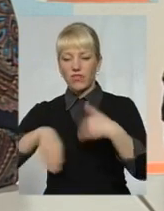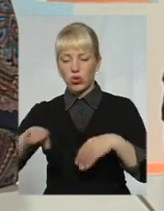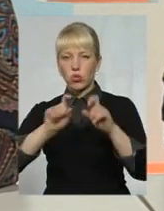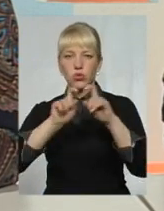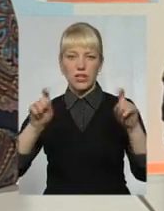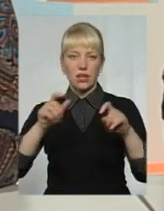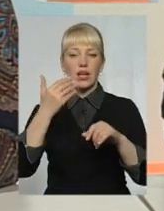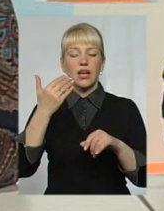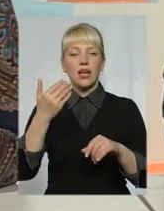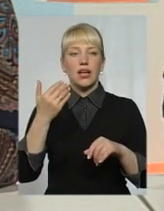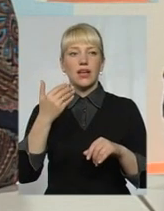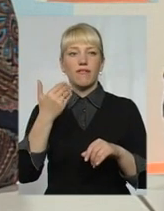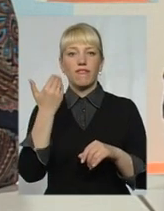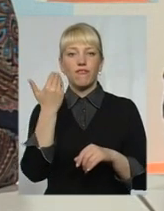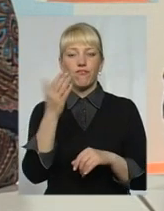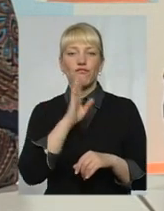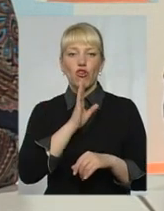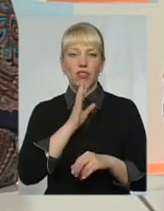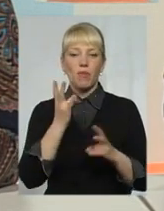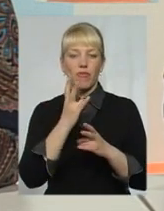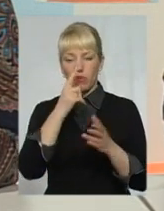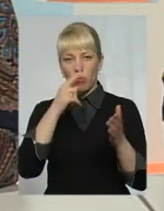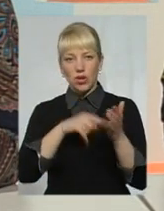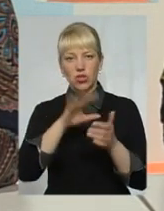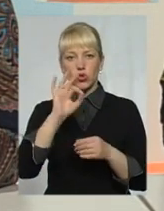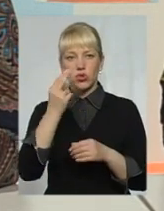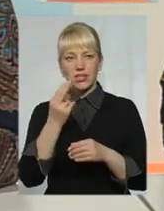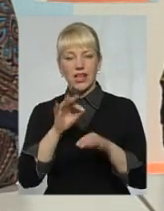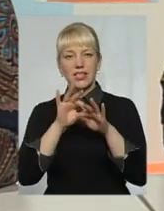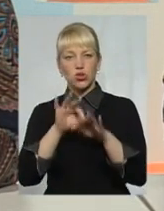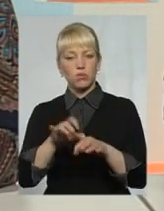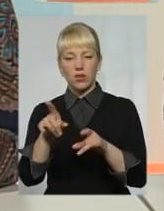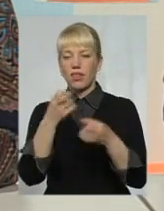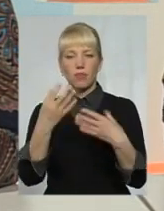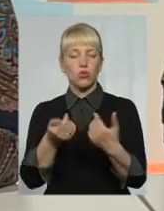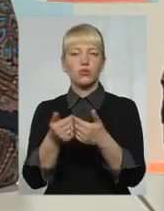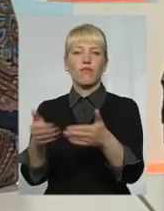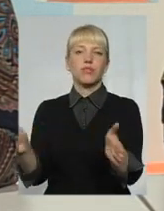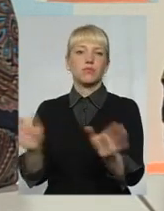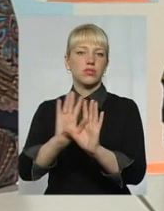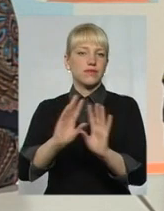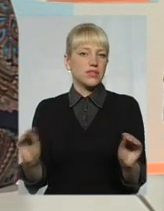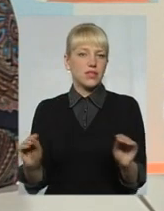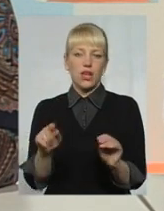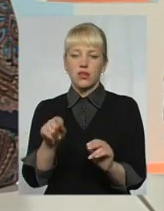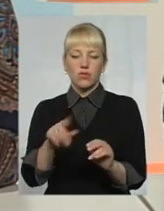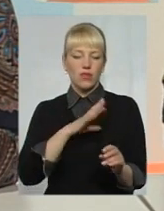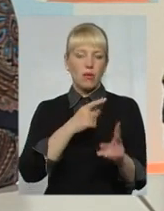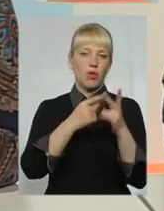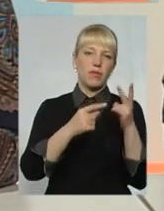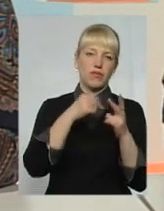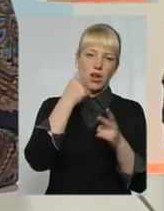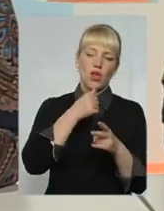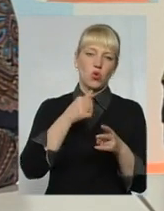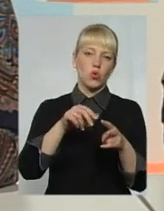відмітили, вона має попасти знову ж під соціальний супровід. Її не мають просто відпустити. Тут вона була півтора року